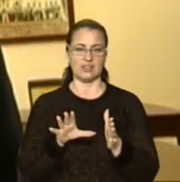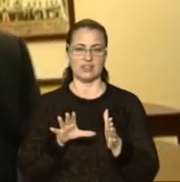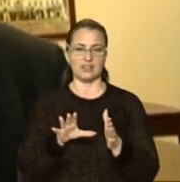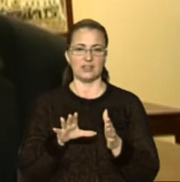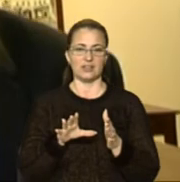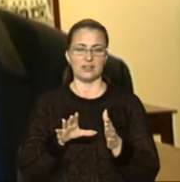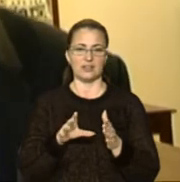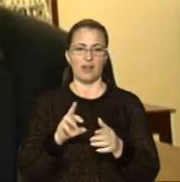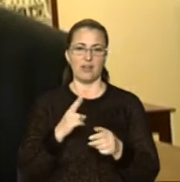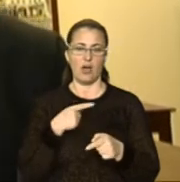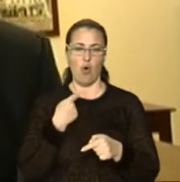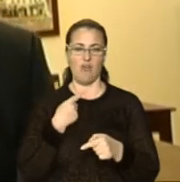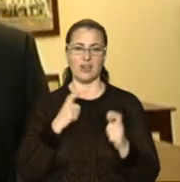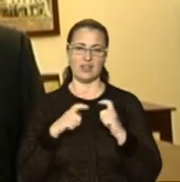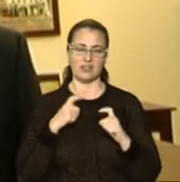студенти з УАЛ,